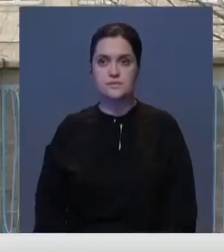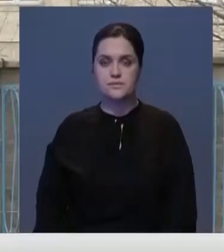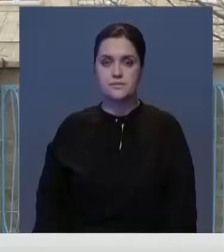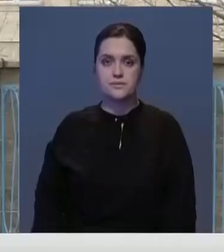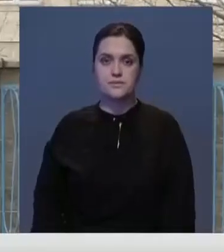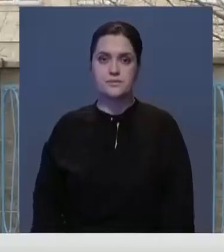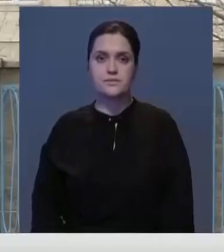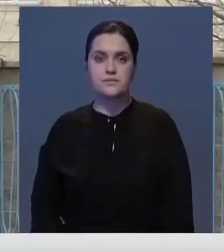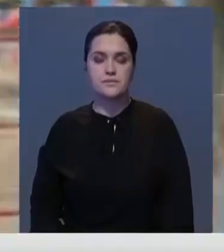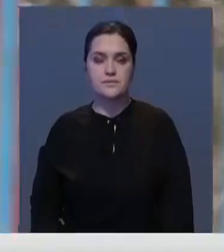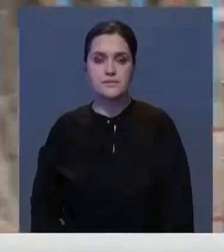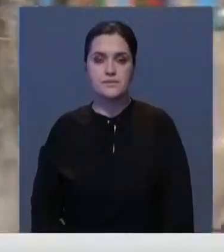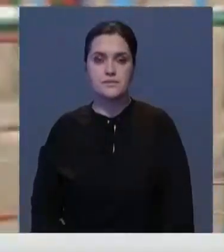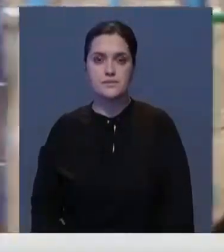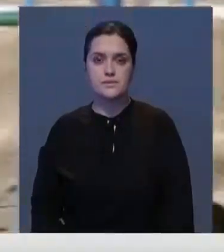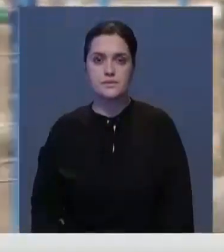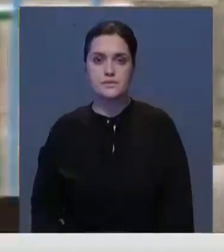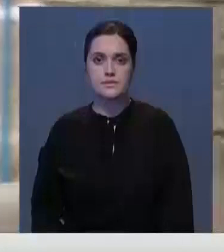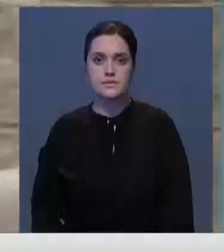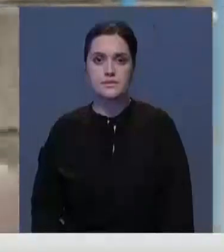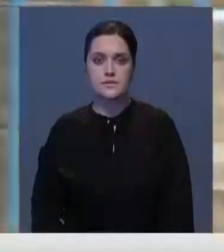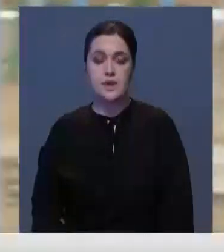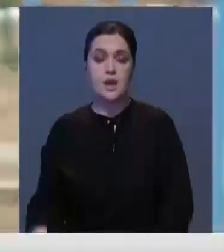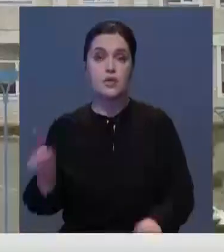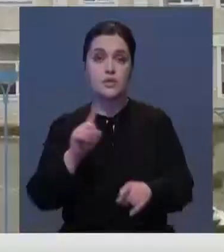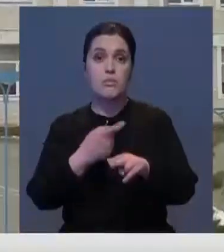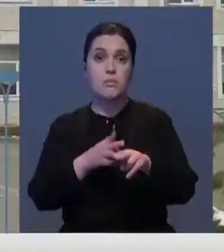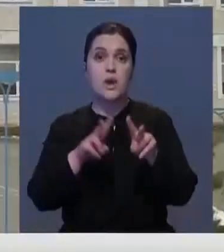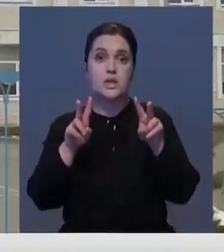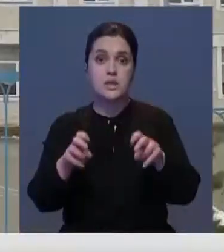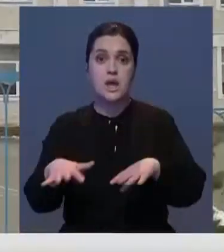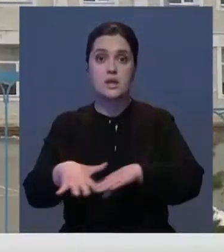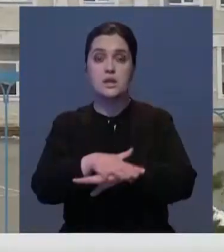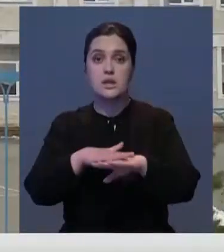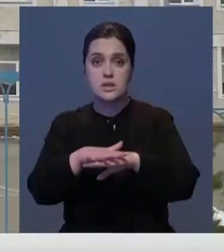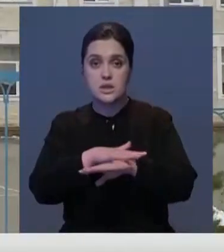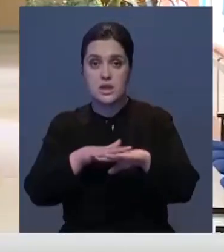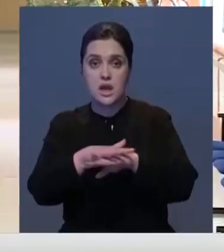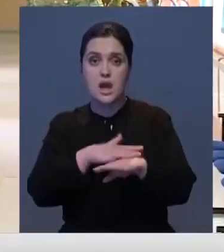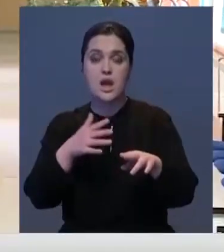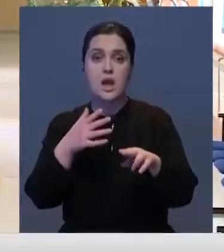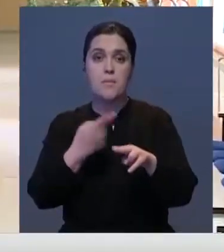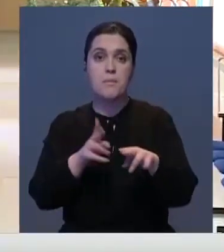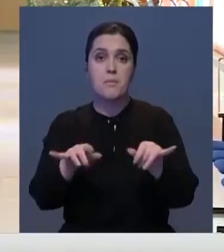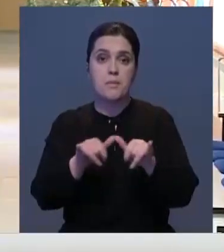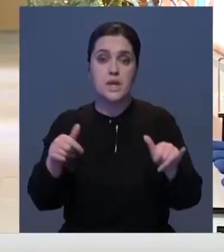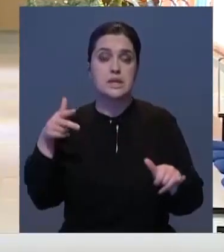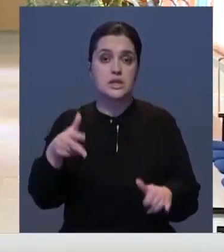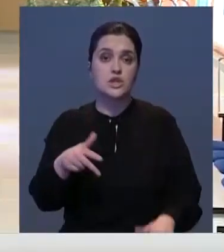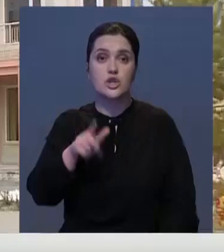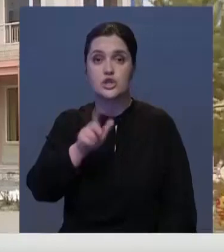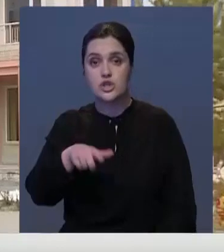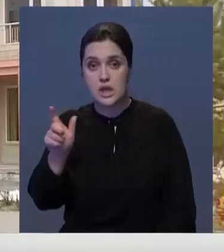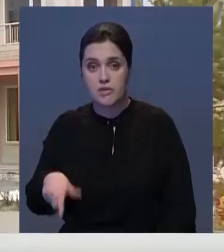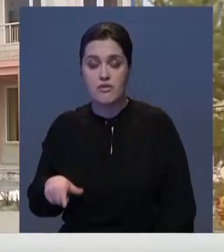безымянных улиц. Чтобы присвоить им название и определить статус населенного пункта, ждали, пока численность населения превысит 3000 человек.